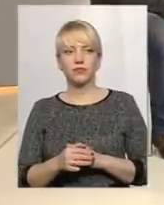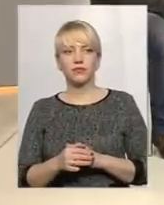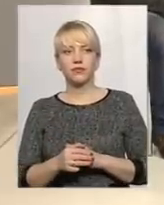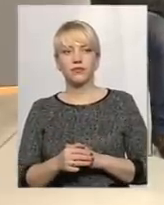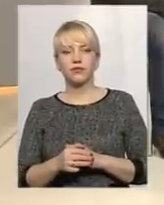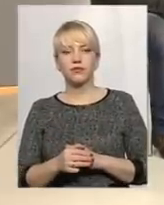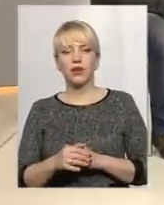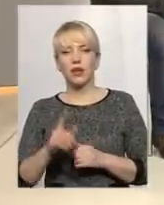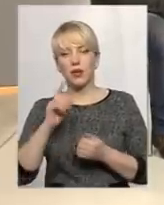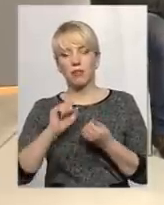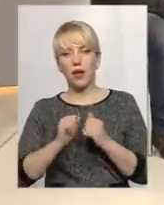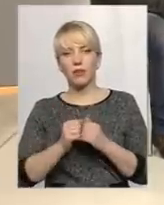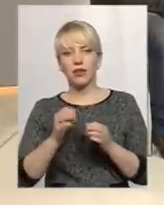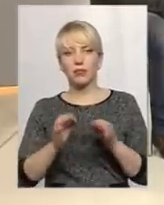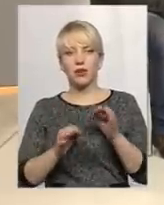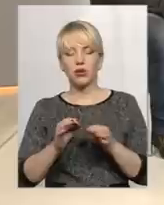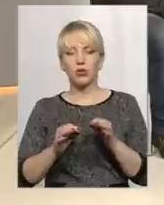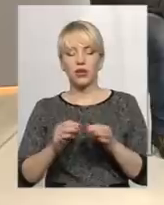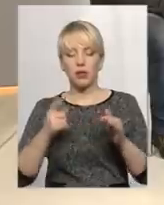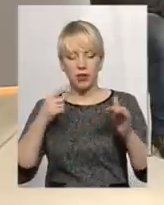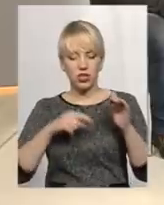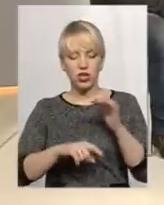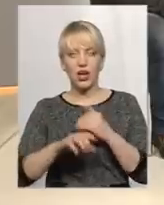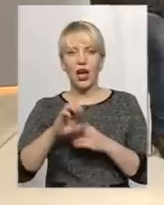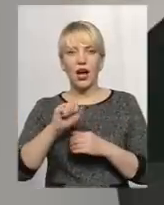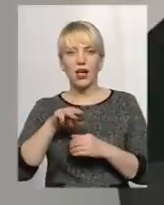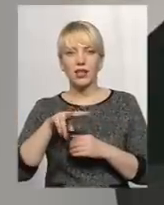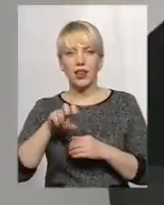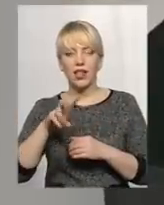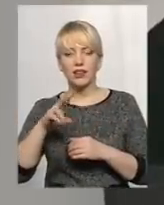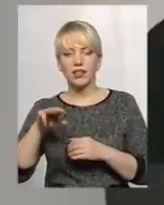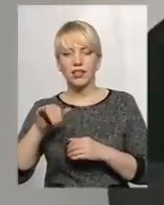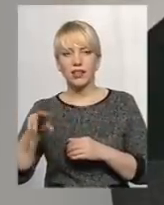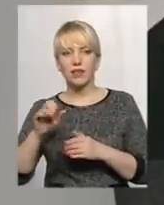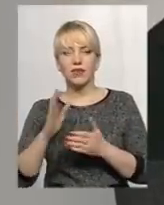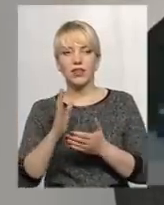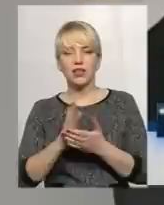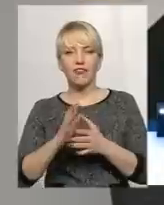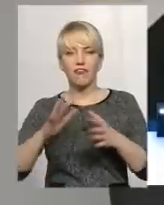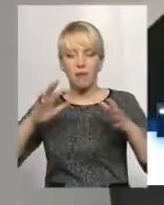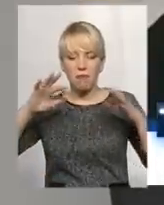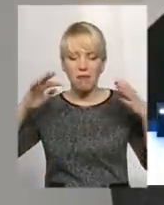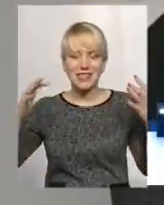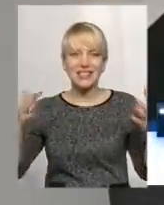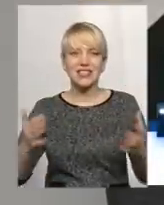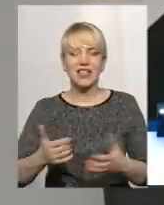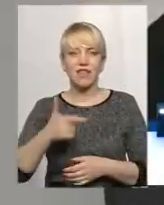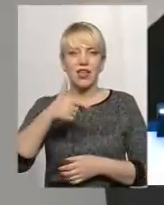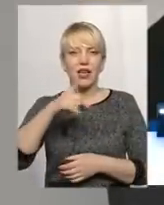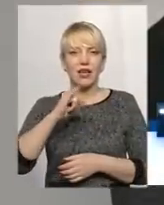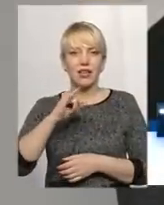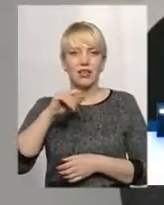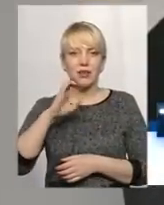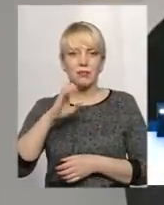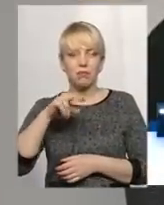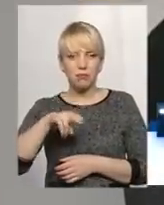Адже пам'ятка породи Печера Атлантида знаходиться в масиві гіпсу. Тобто порода, в якій